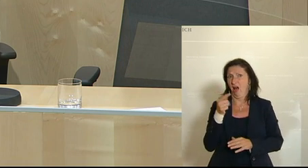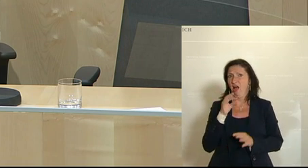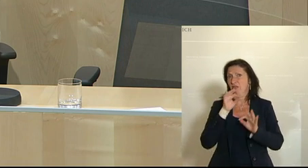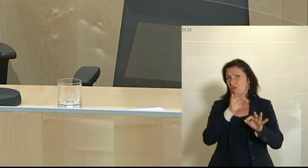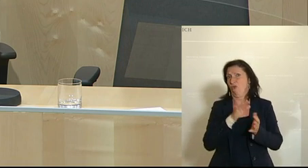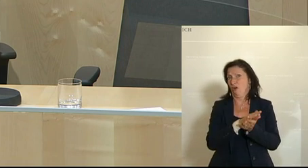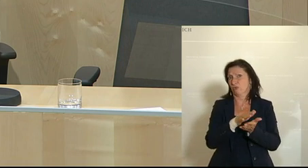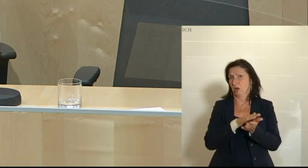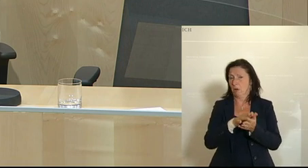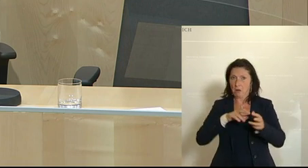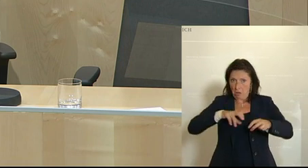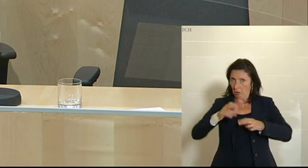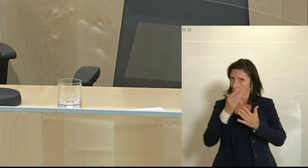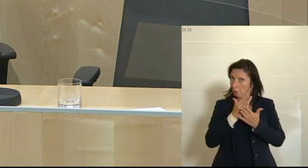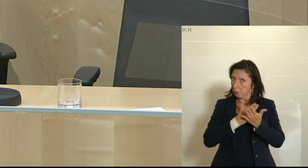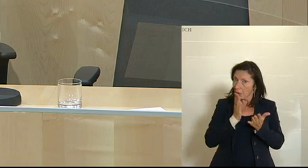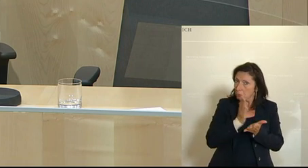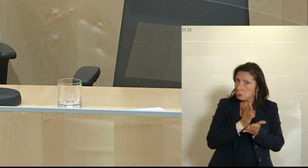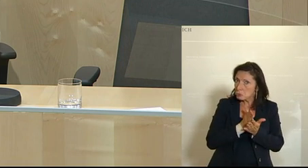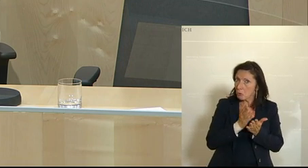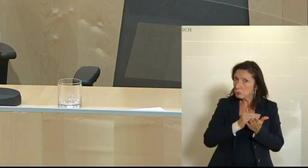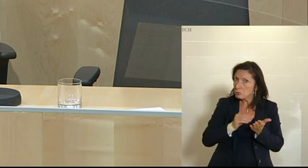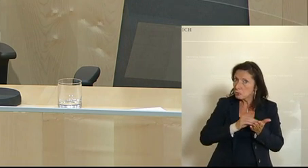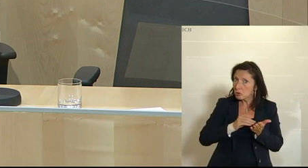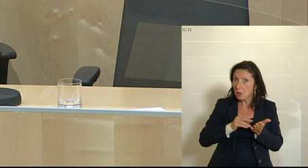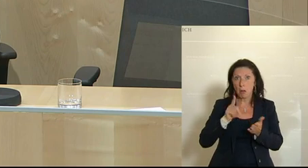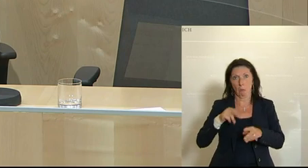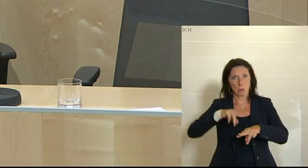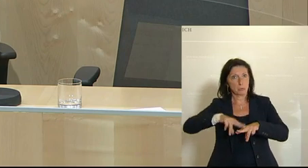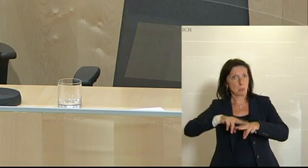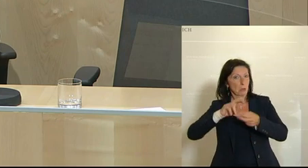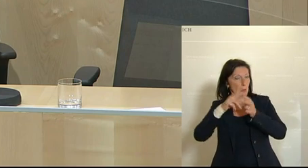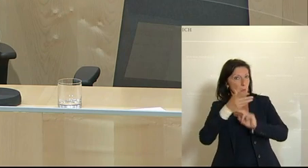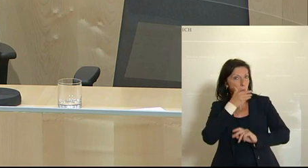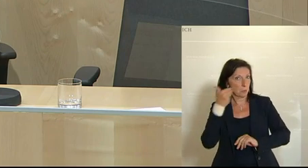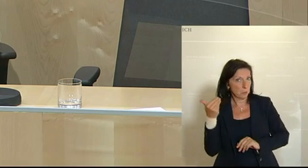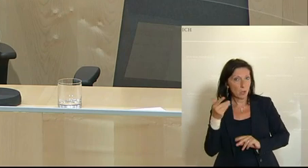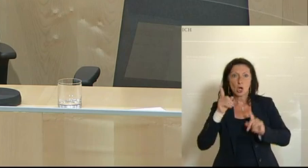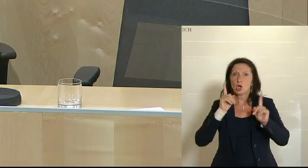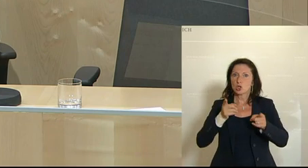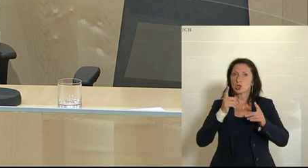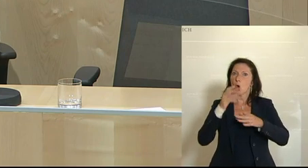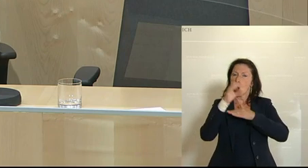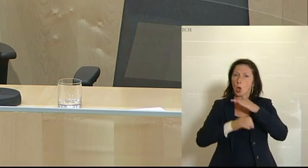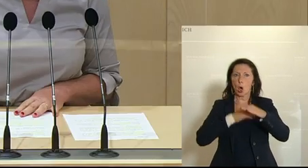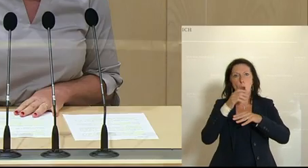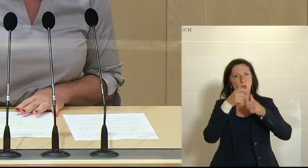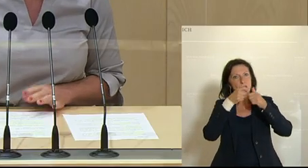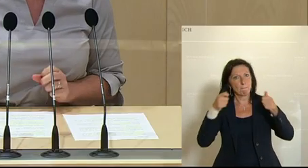Regierungsprogramm ganz klar verankert gewesen ist, die Förderung gewässer ökologischer Maßnahmen.